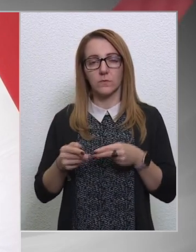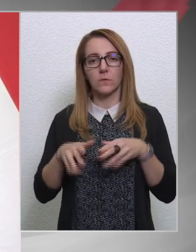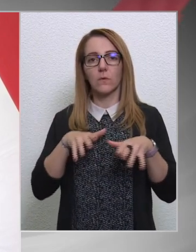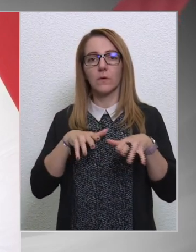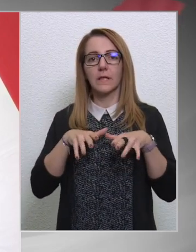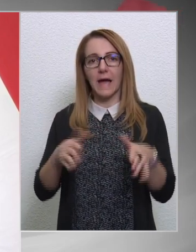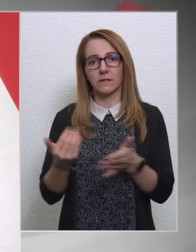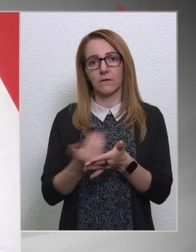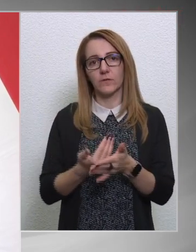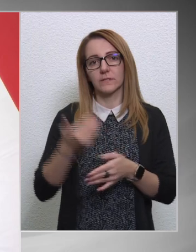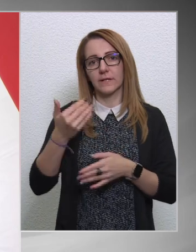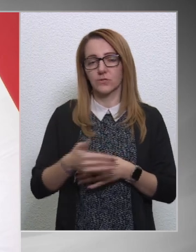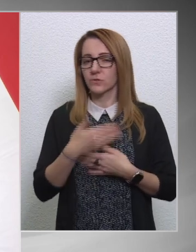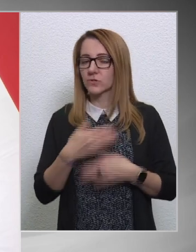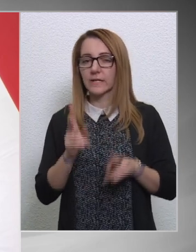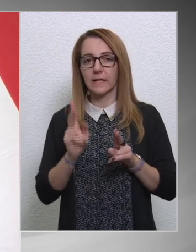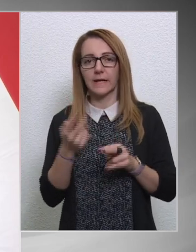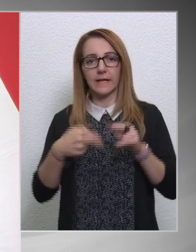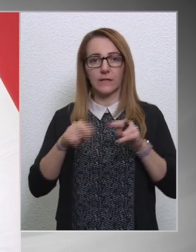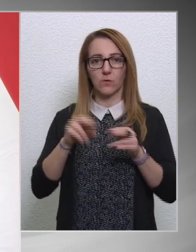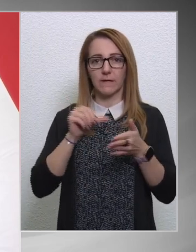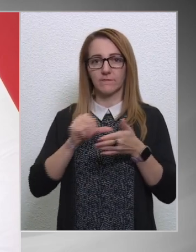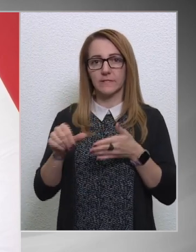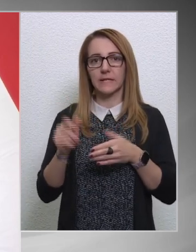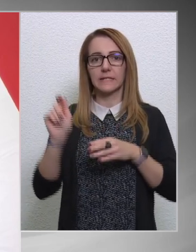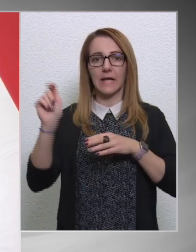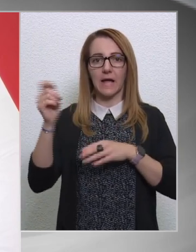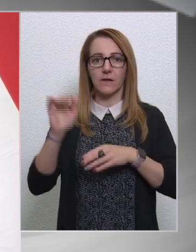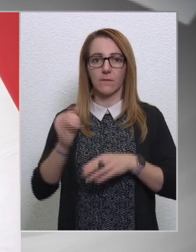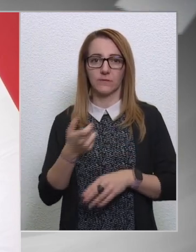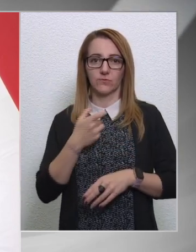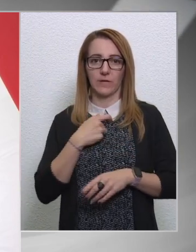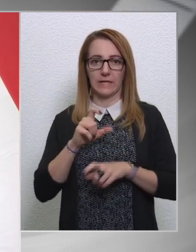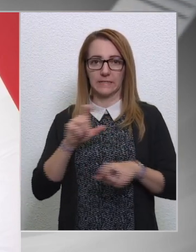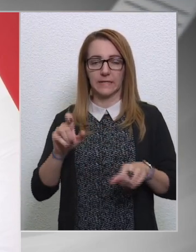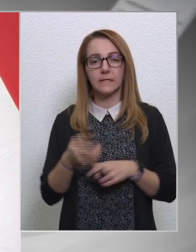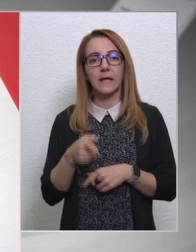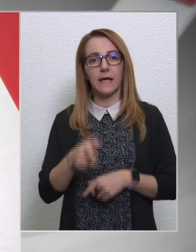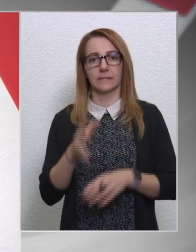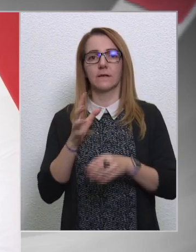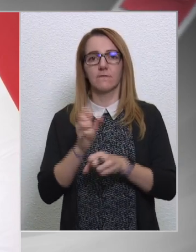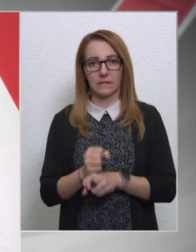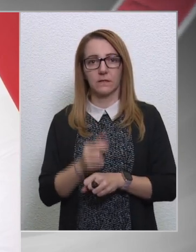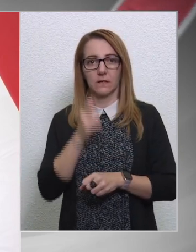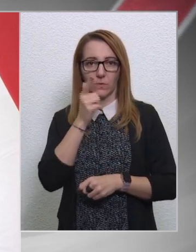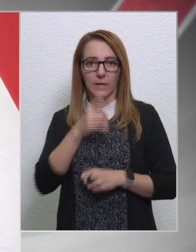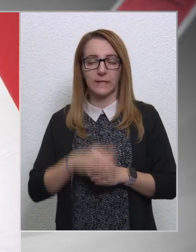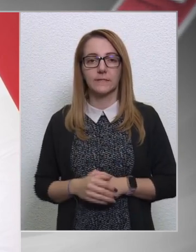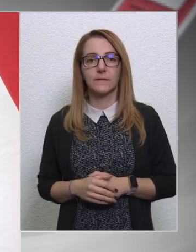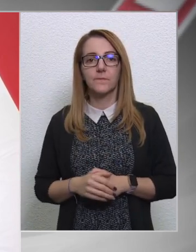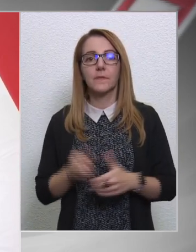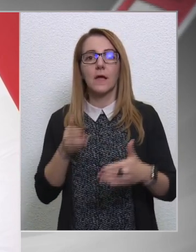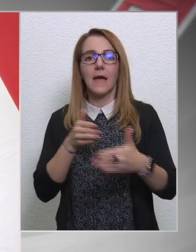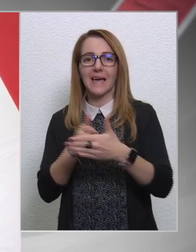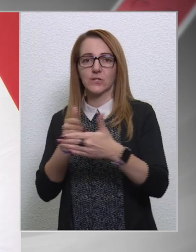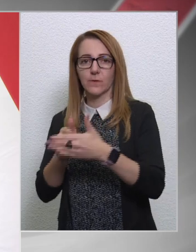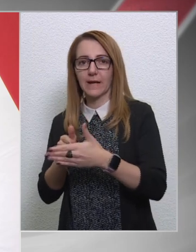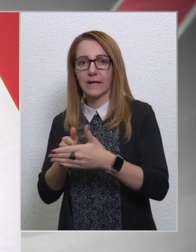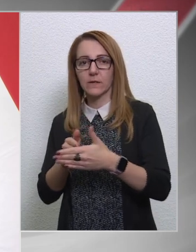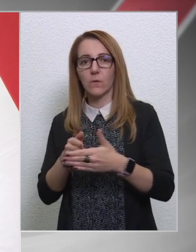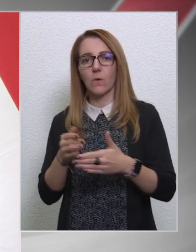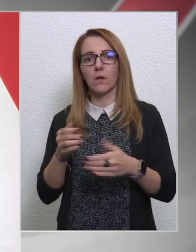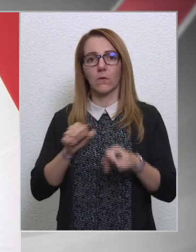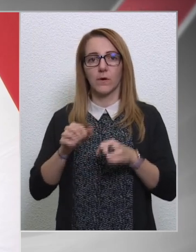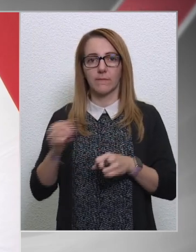átlagfogyasztásig senkinek ne kelljen többet fizetni az áramért és a gázért, ezek fenntarthatóak lesznek. A ársapkákról pedig a kormány